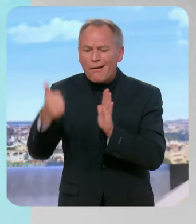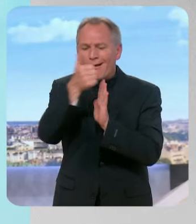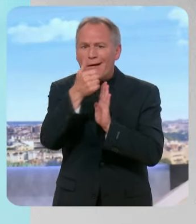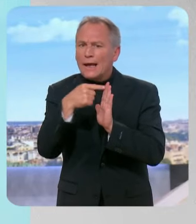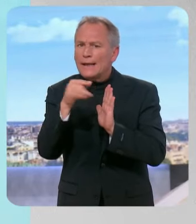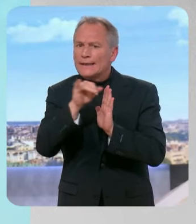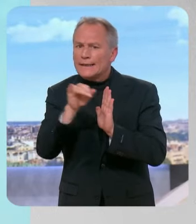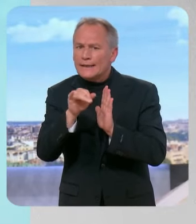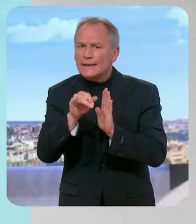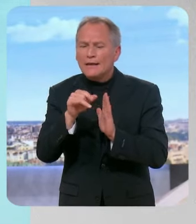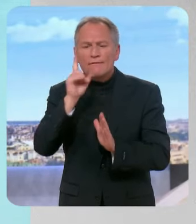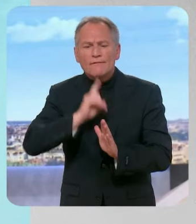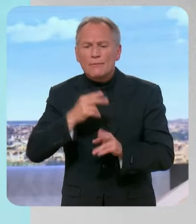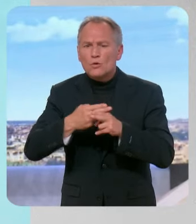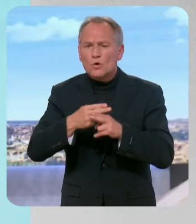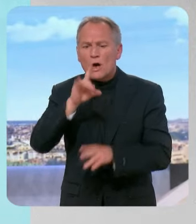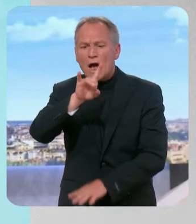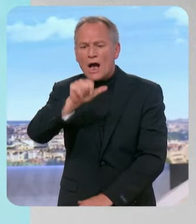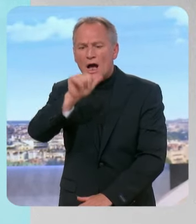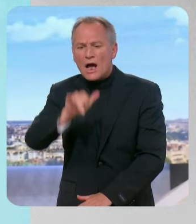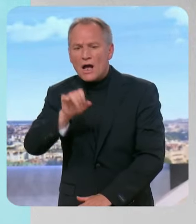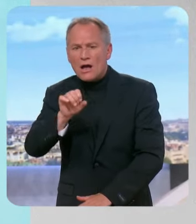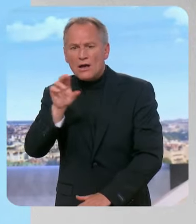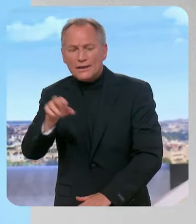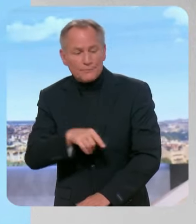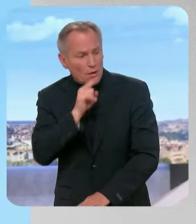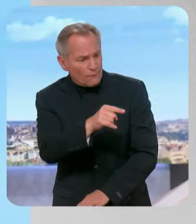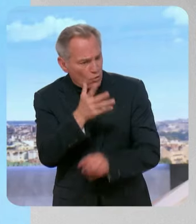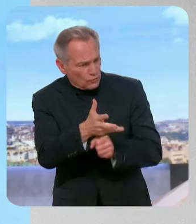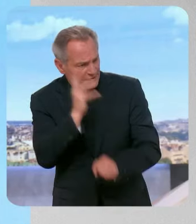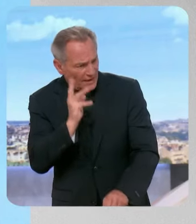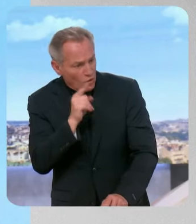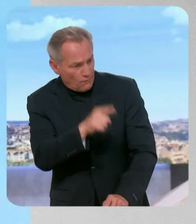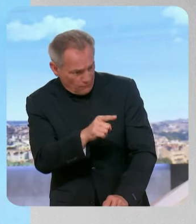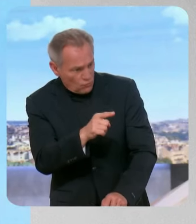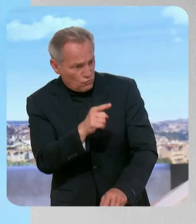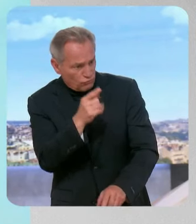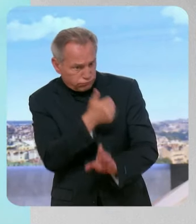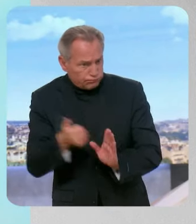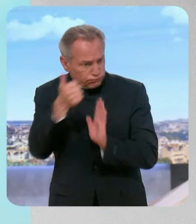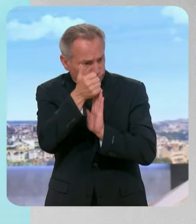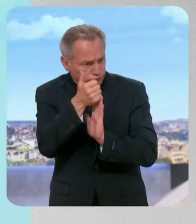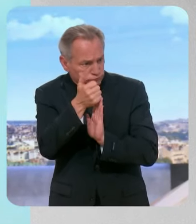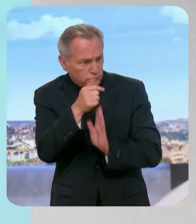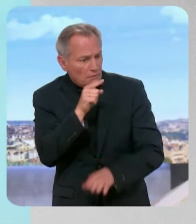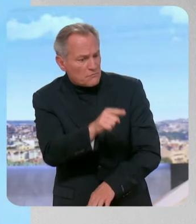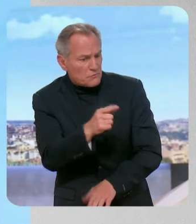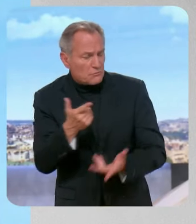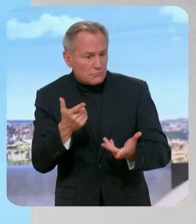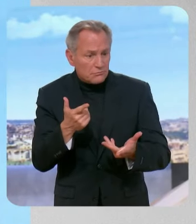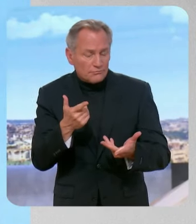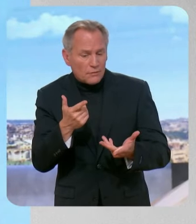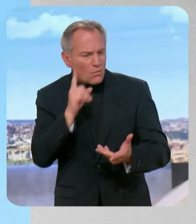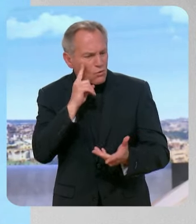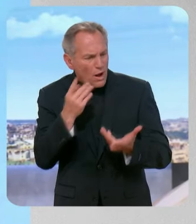à la tête de cette liste. Vous pouvez nous dire peut-être ce matin si vous y serez à nouveau, pas en tête mais dans les places éligibles, pourquoi ça prend autant de temps ? C'est ce qu'on